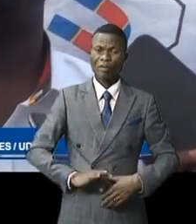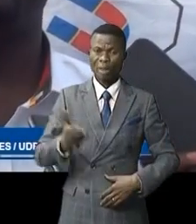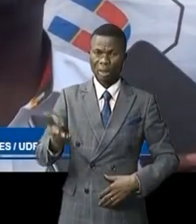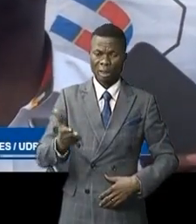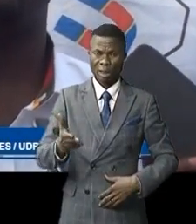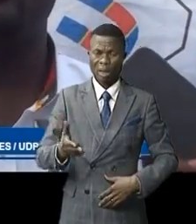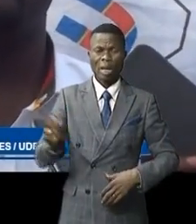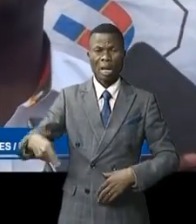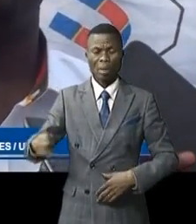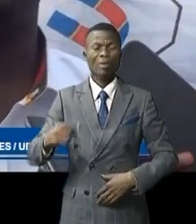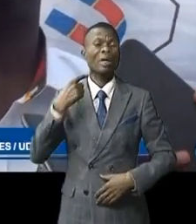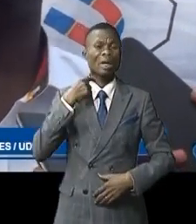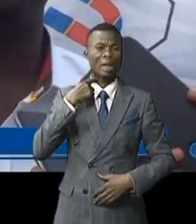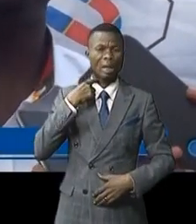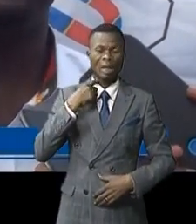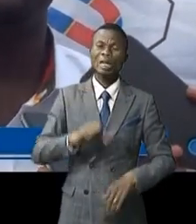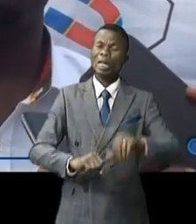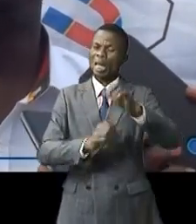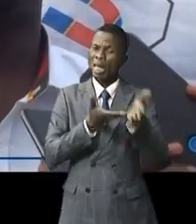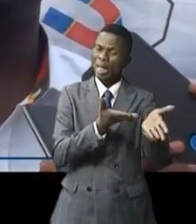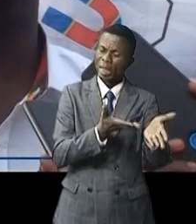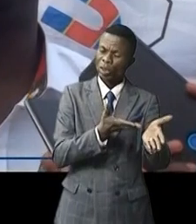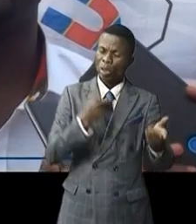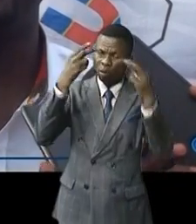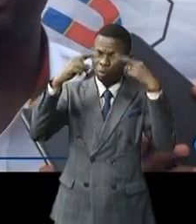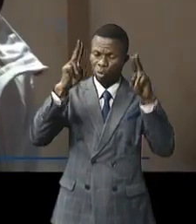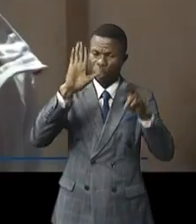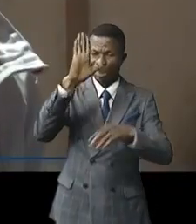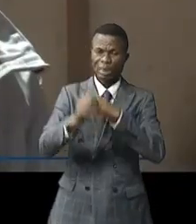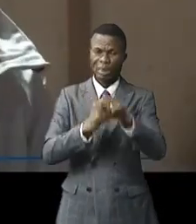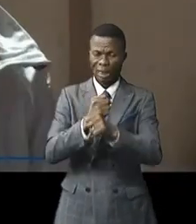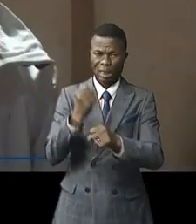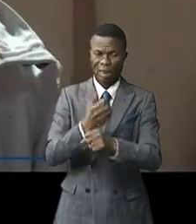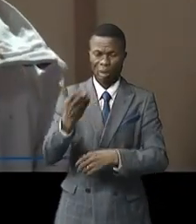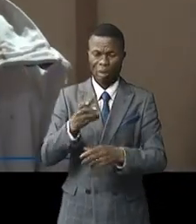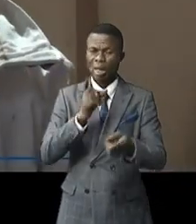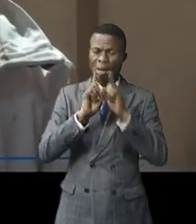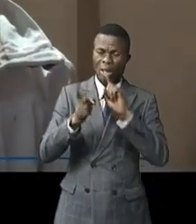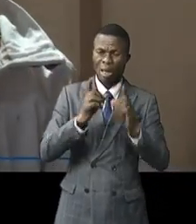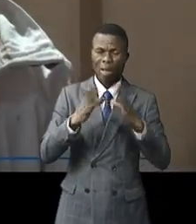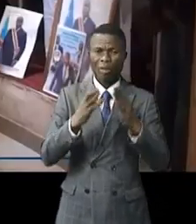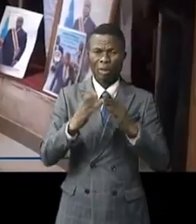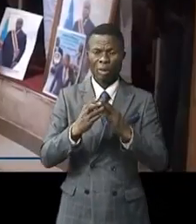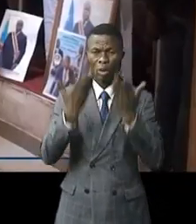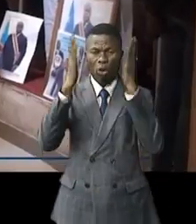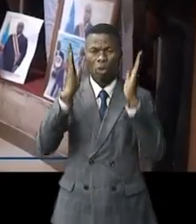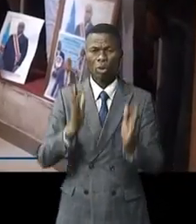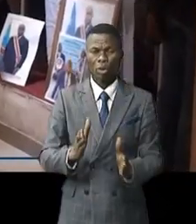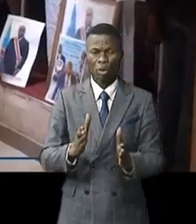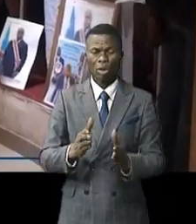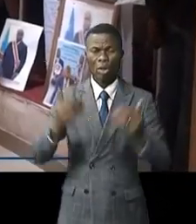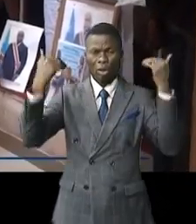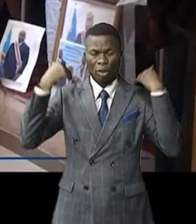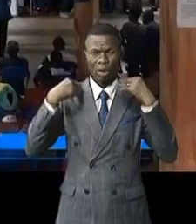la province de Pongro va l'accompagner pour réussir son kékina. Des entretiens avec notamment des étudiants et des